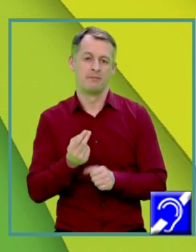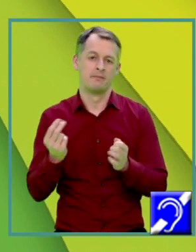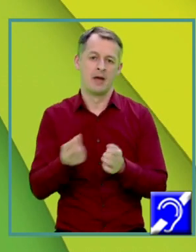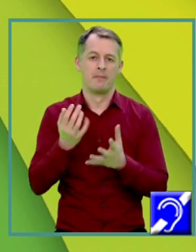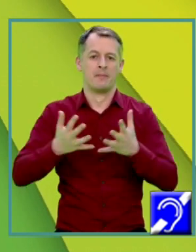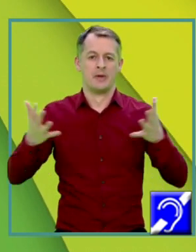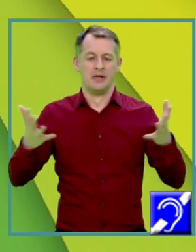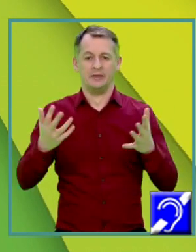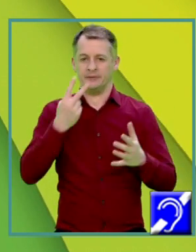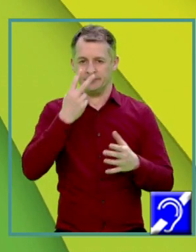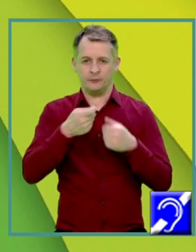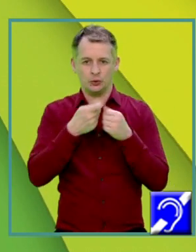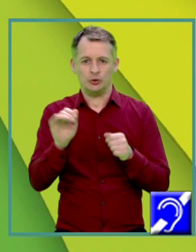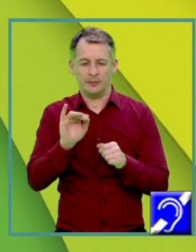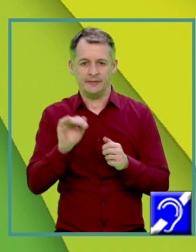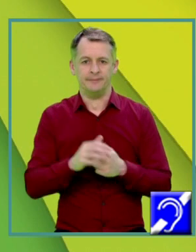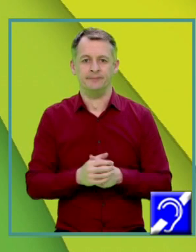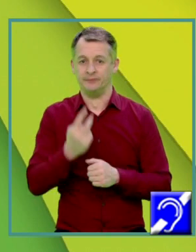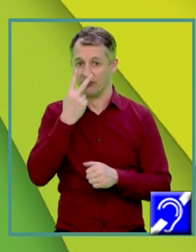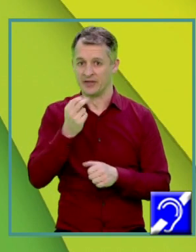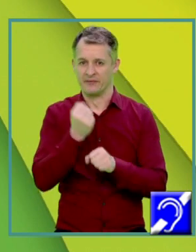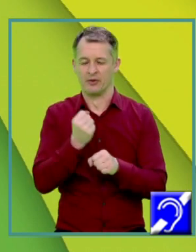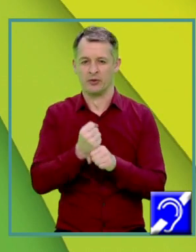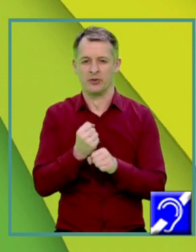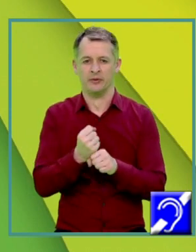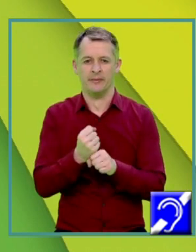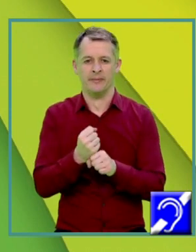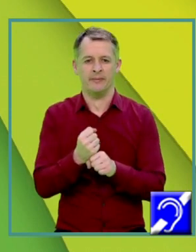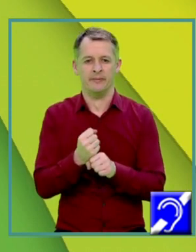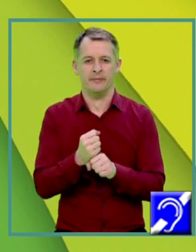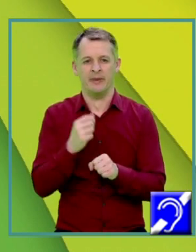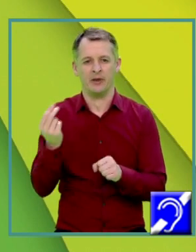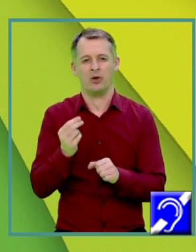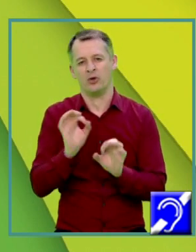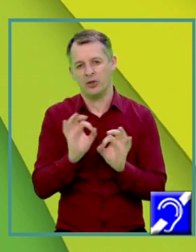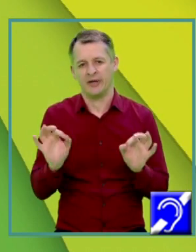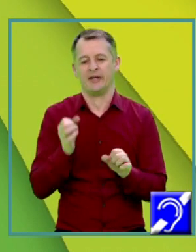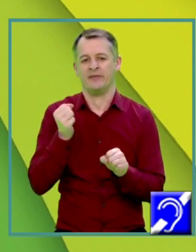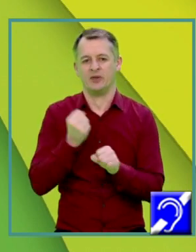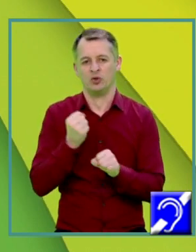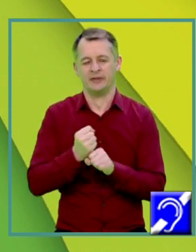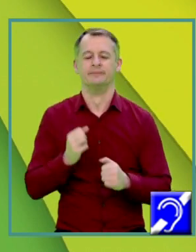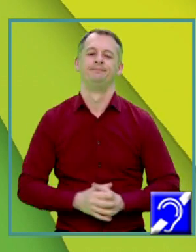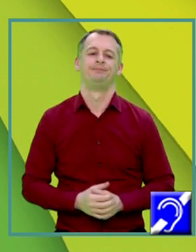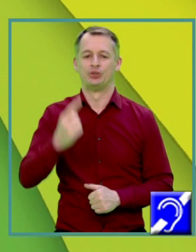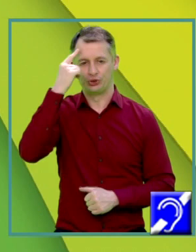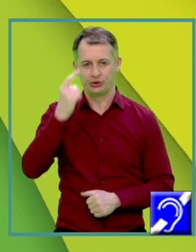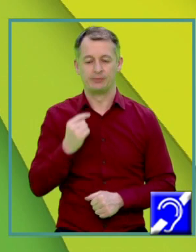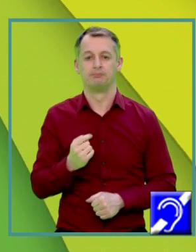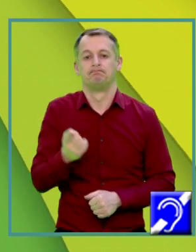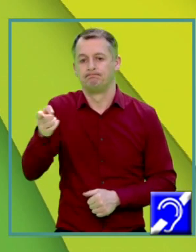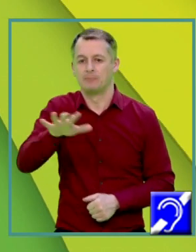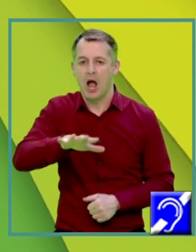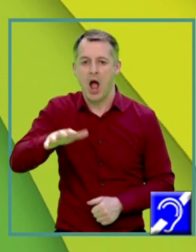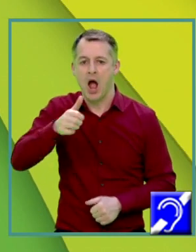Să-l vizualizeze toți copiii Vădeți că este realizat cu geogebra Pentru că sunt mult mai corect de realizat Știm area bazei